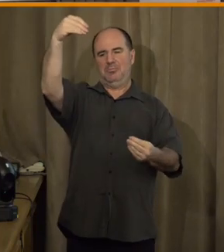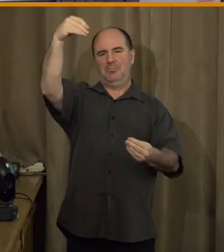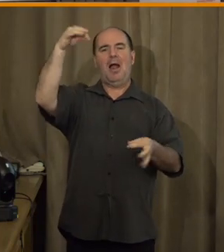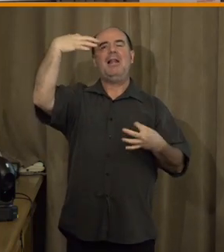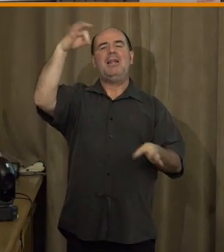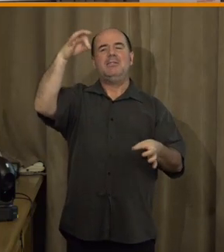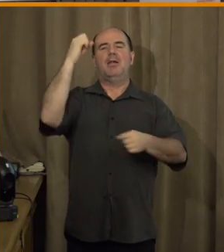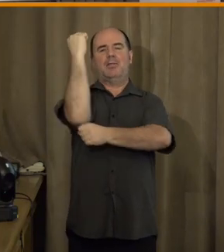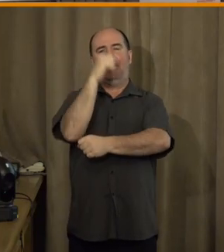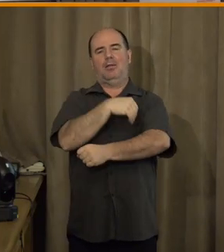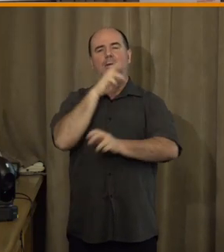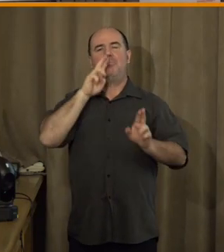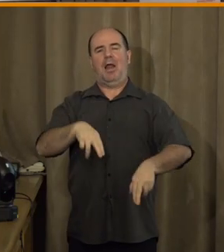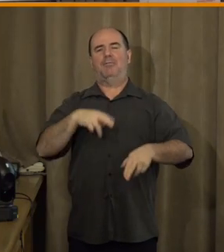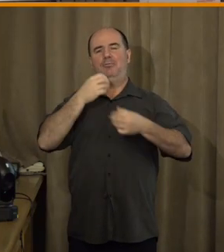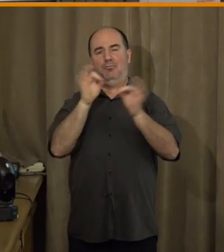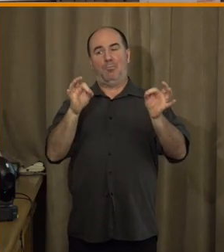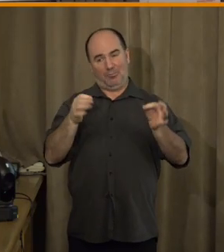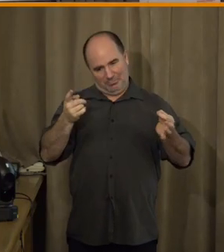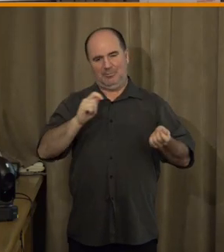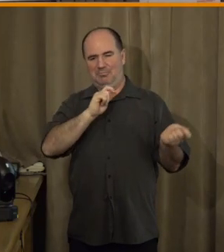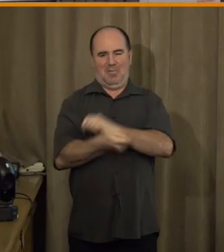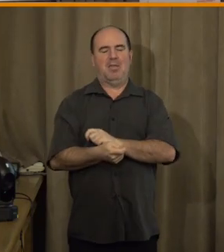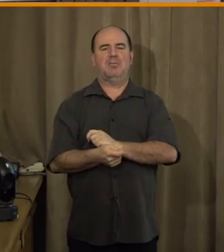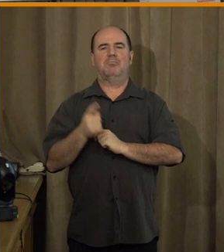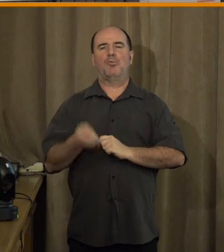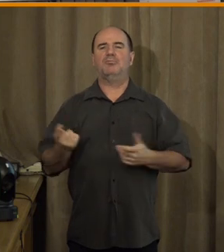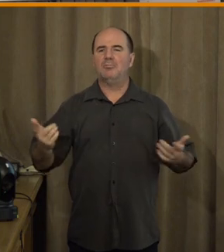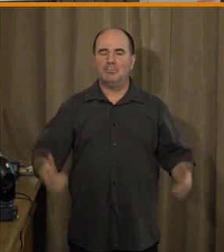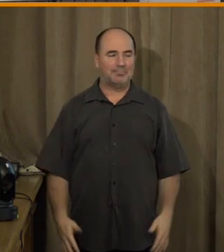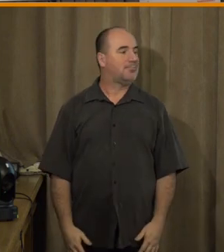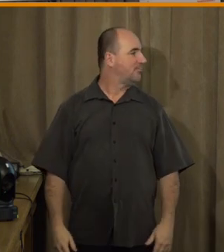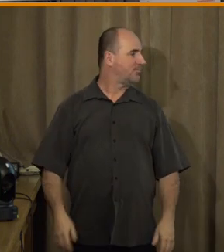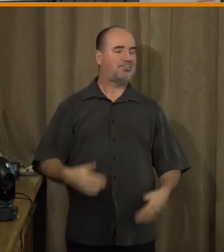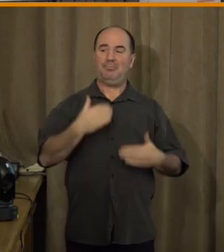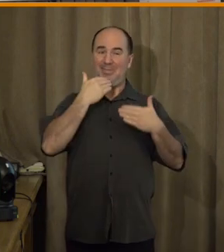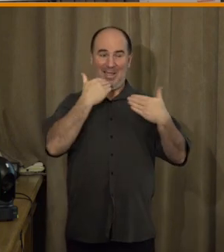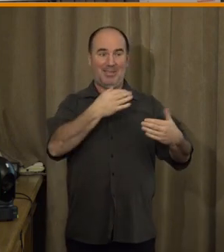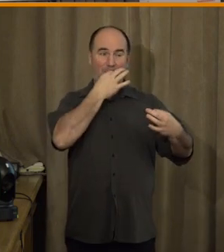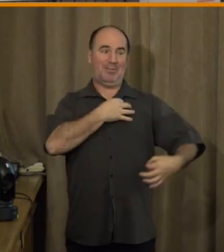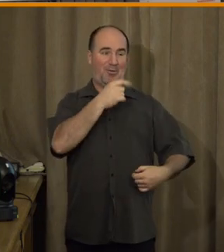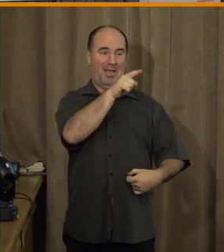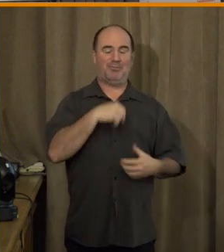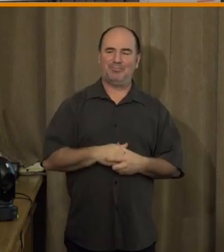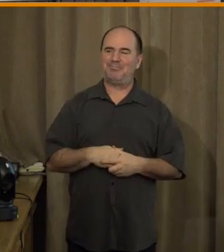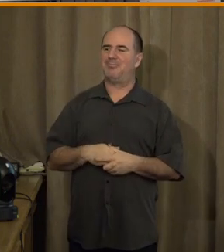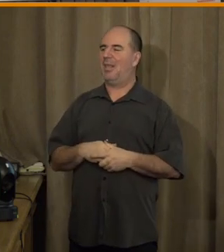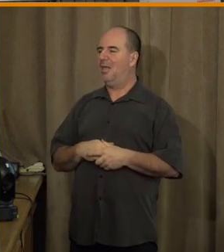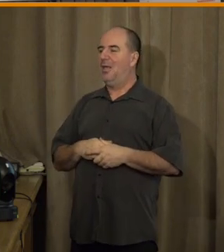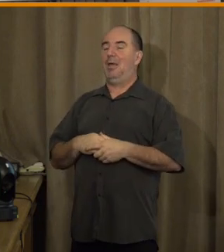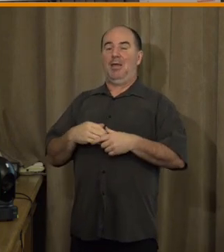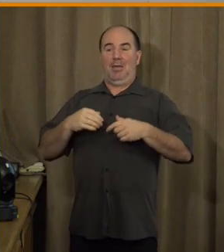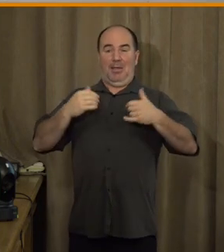Děkuji moc za otázku a bohužel z časových důvodů budeme muset končit, ale nicméně, jak jsme řekli, za prvé prezentace všechny